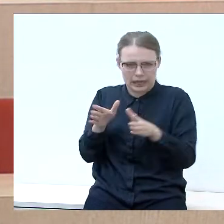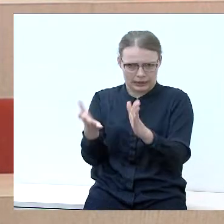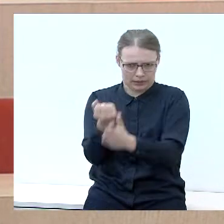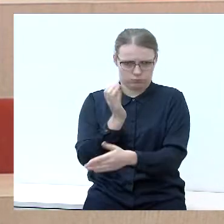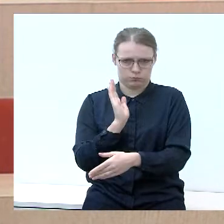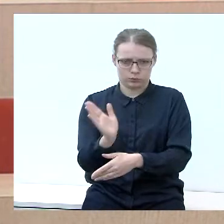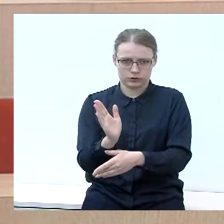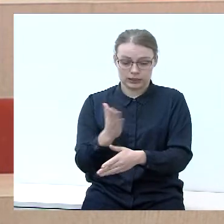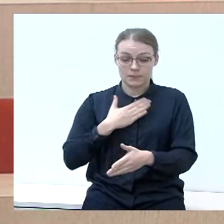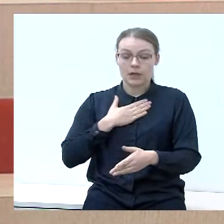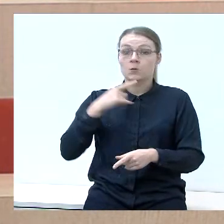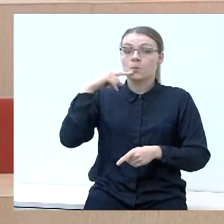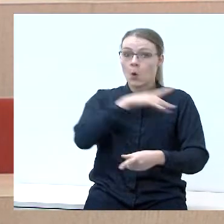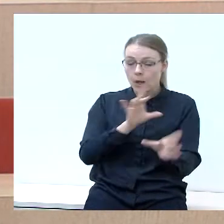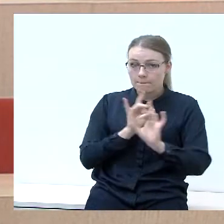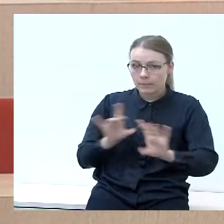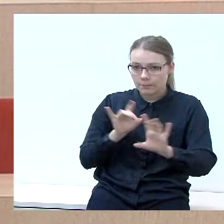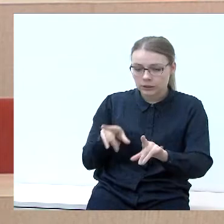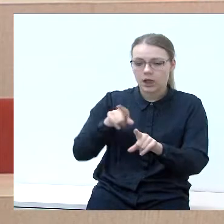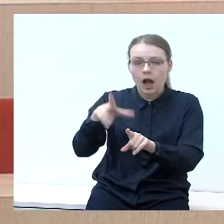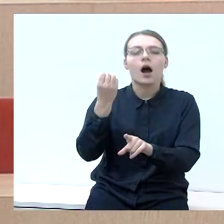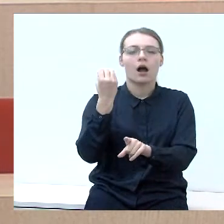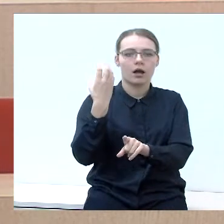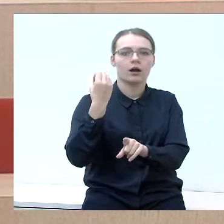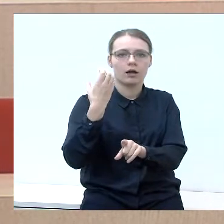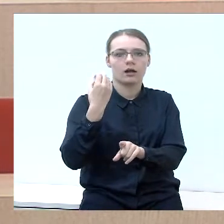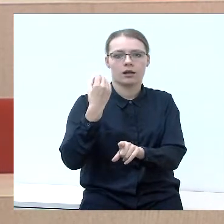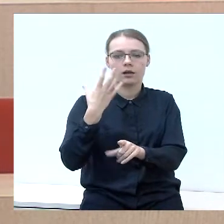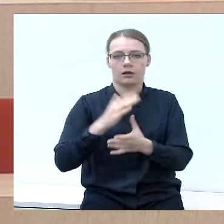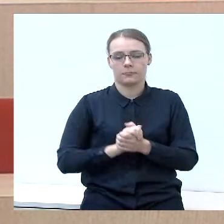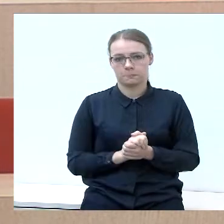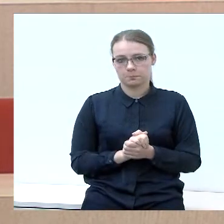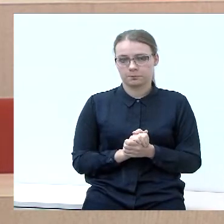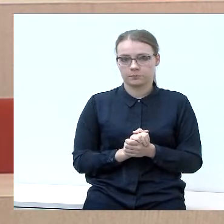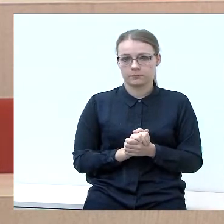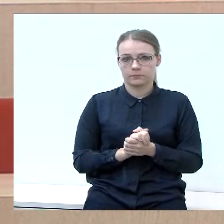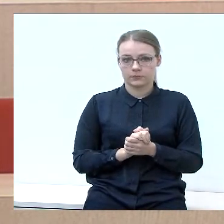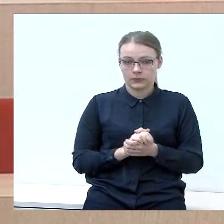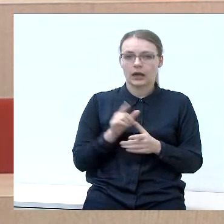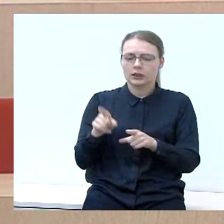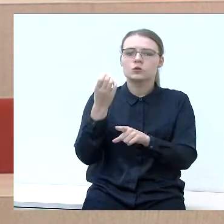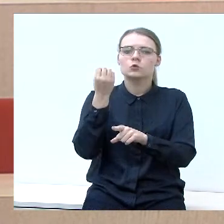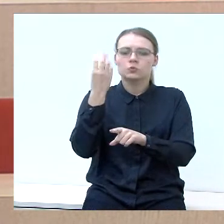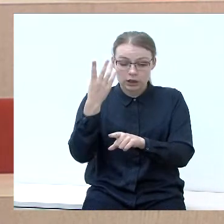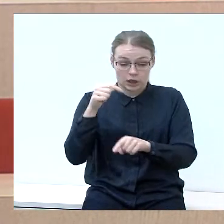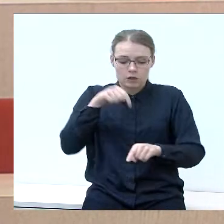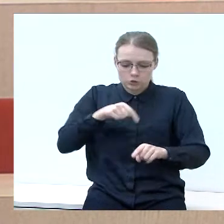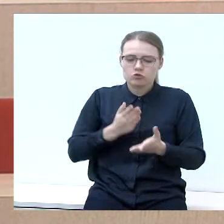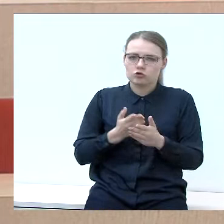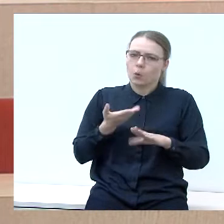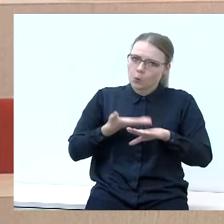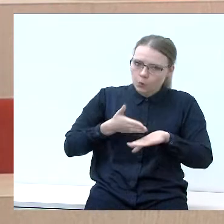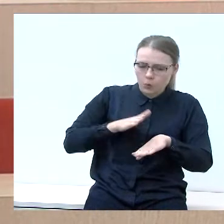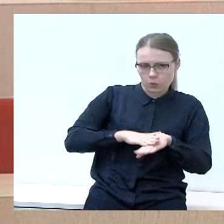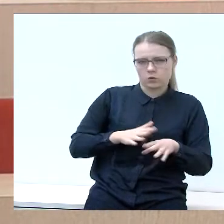mes mokėtum paaiškyti ir žmogus mokėtų suprastų, kad ir sudėtingi dalykai vis dėl to